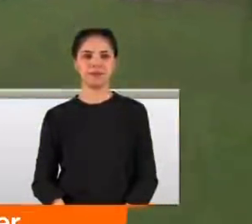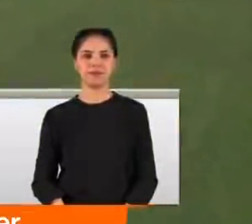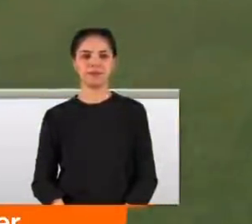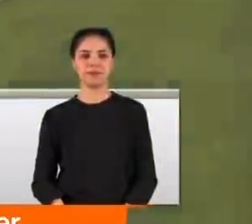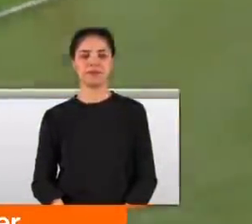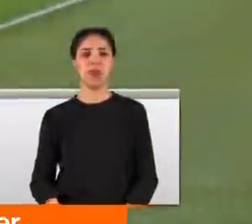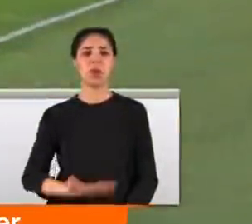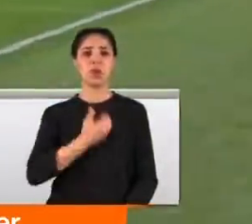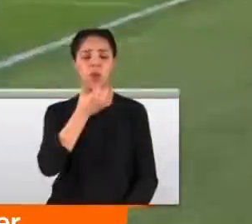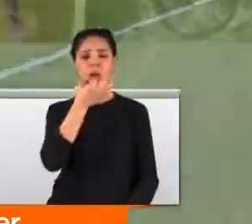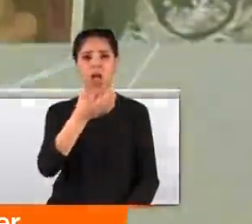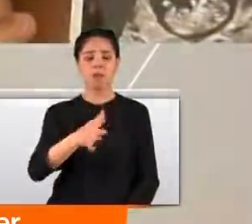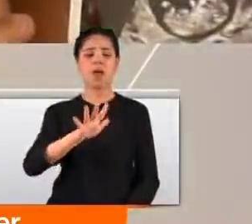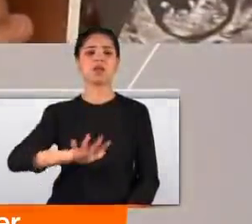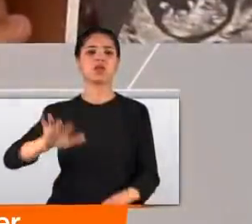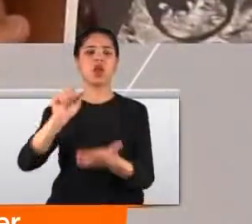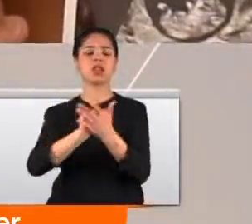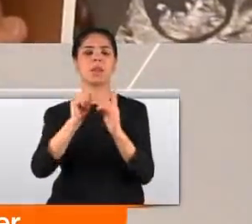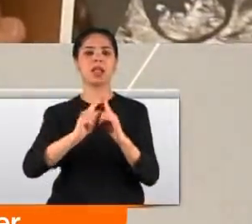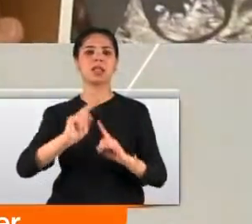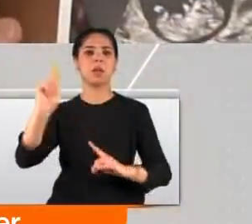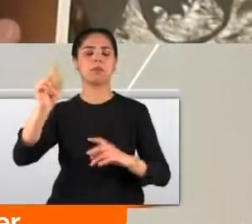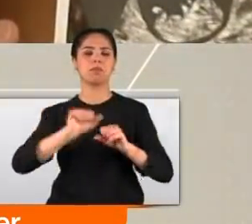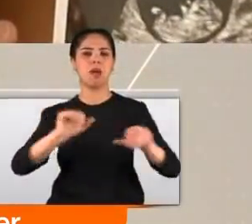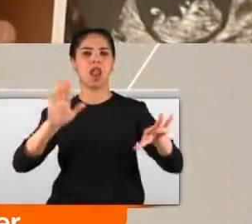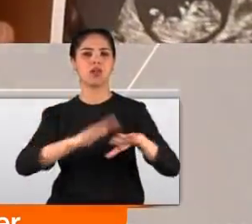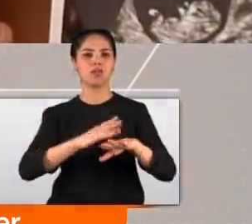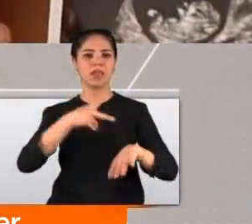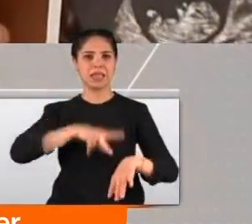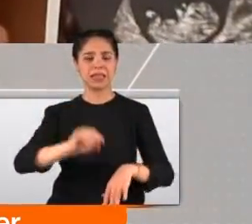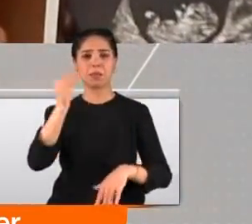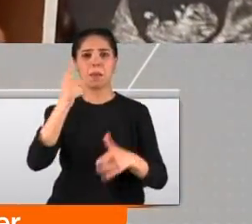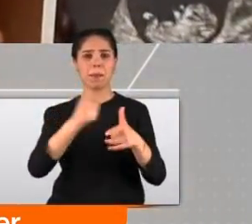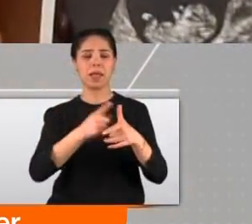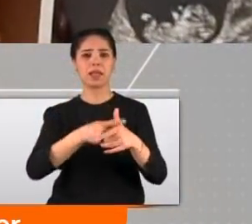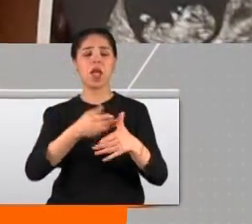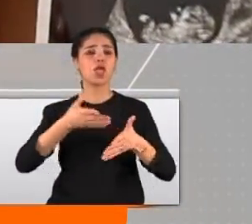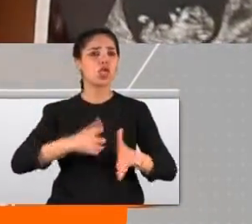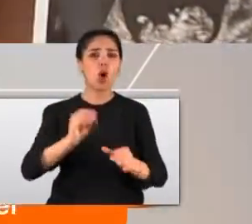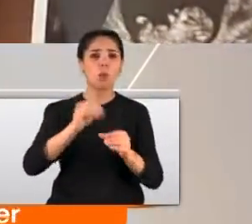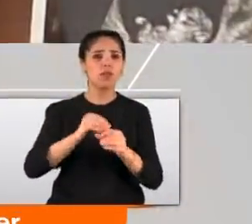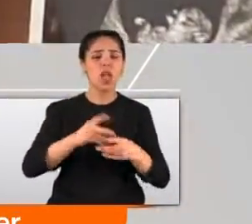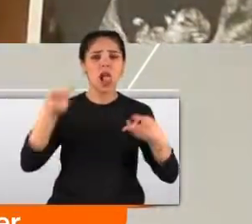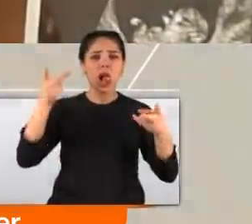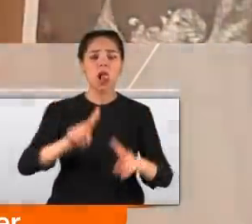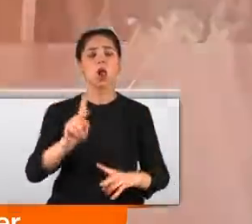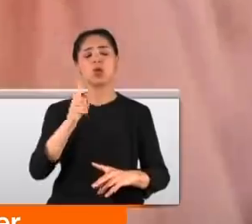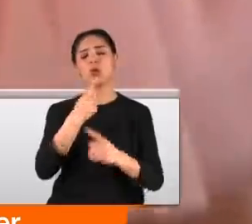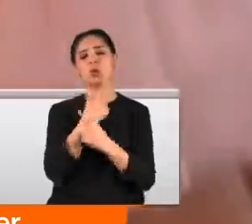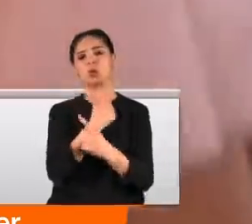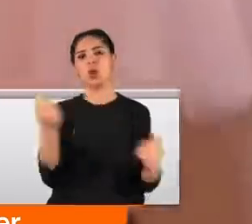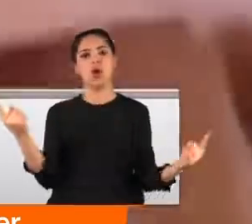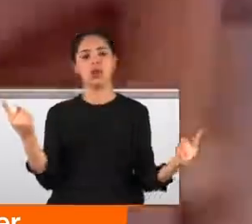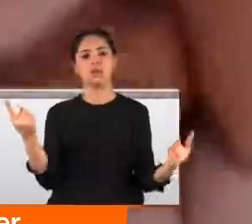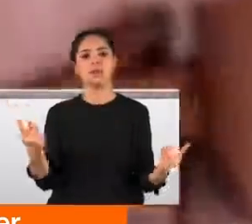Acı haberi de yine sosyal medya hesabından paylaştı Ronaldo. İkiz çocuklarından birinin doğum sırasında hayatını kaybettiğini söyledi.